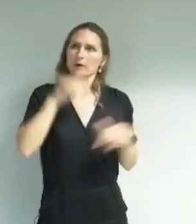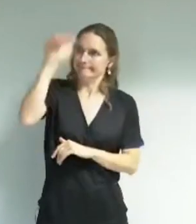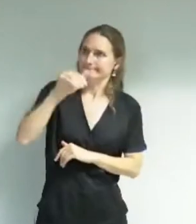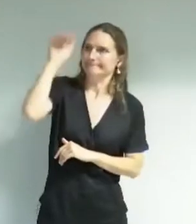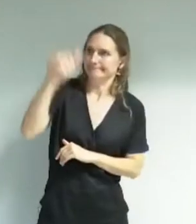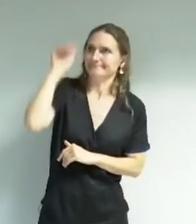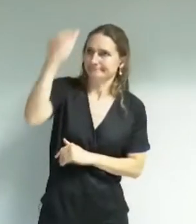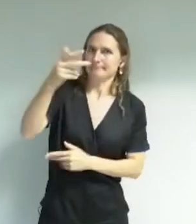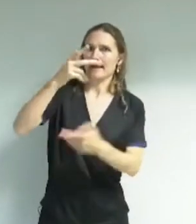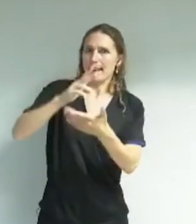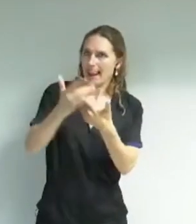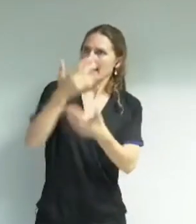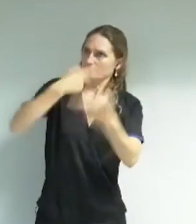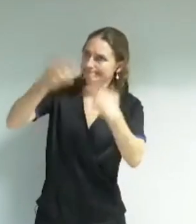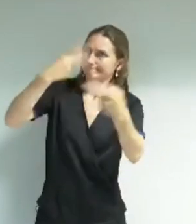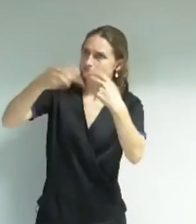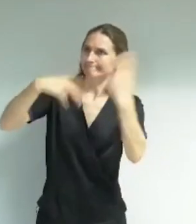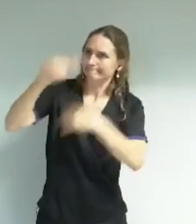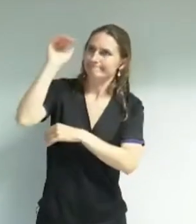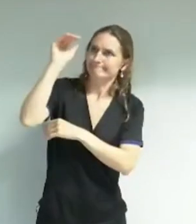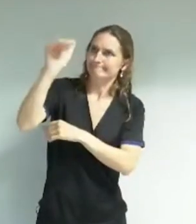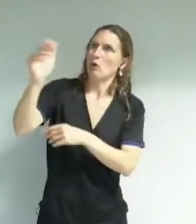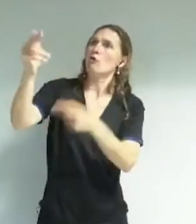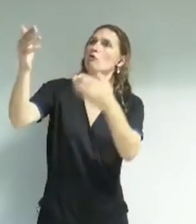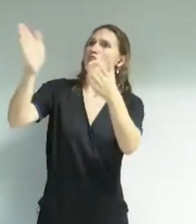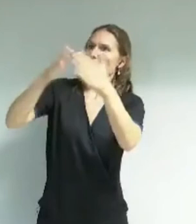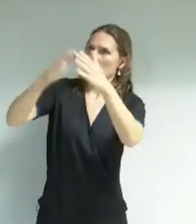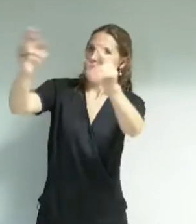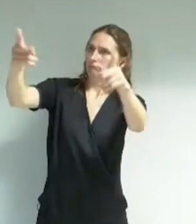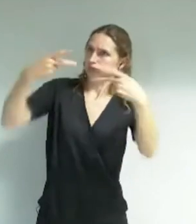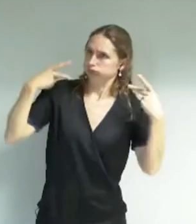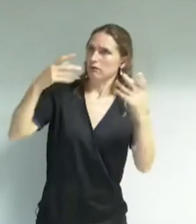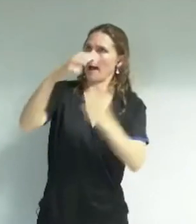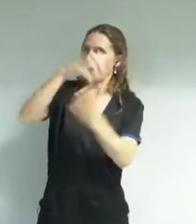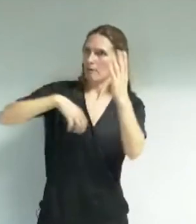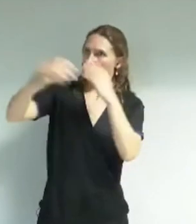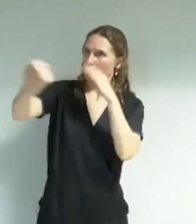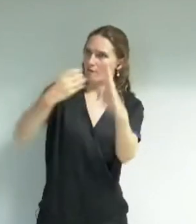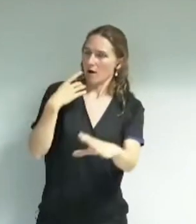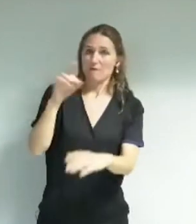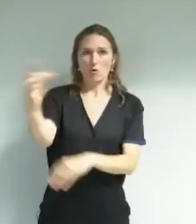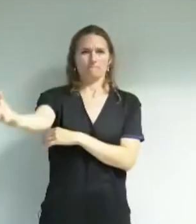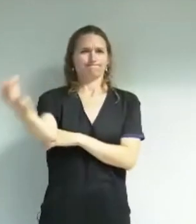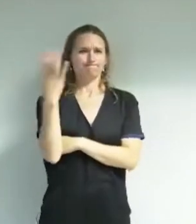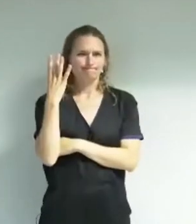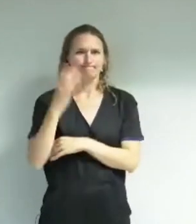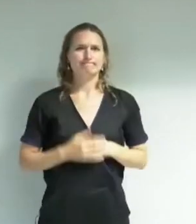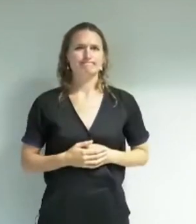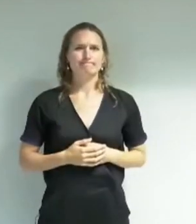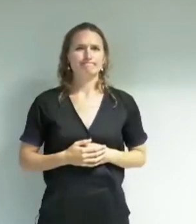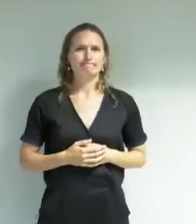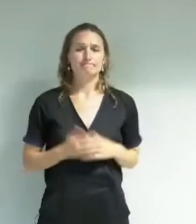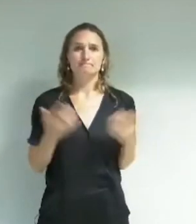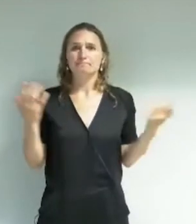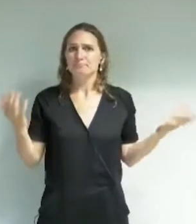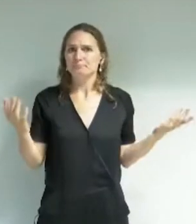pour vous demander sa communication et vous avez toujours refusé de me le communiquer. Comment avons